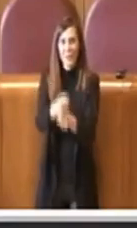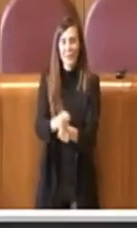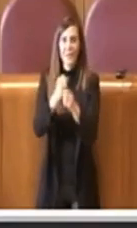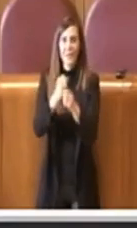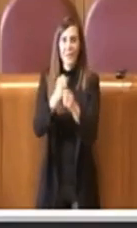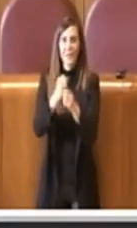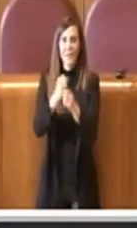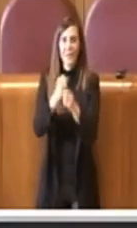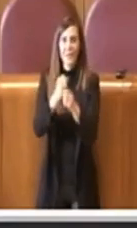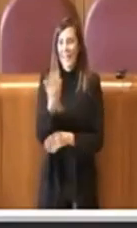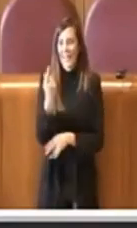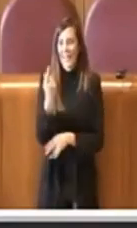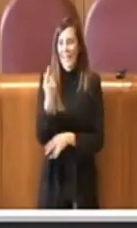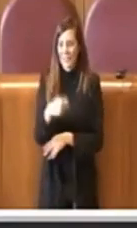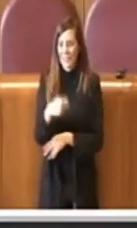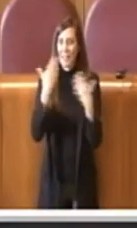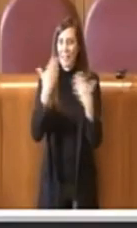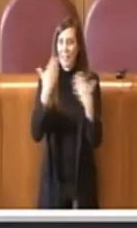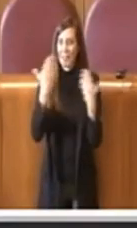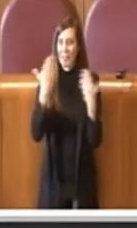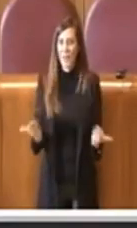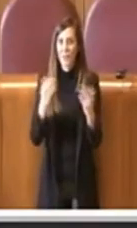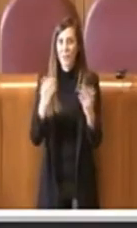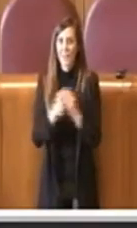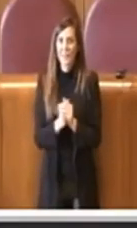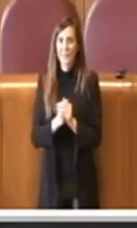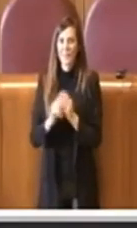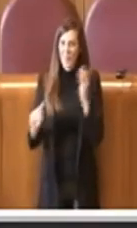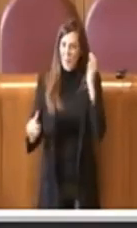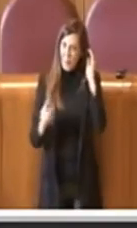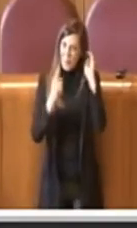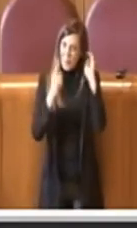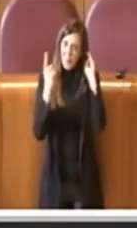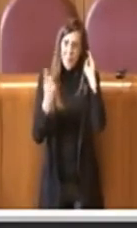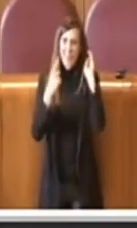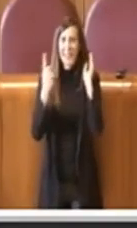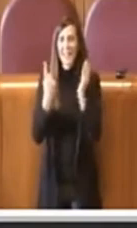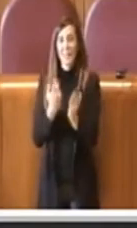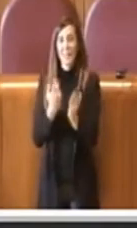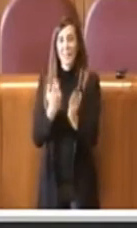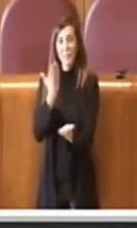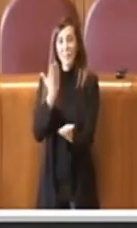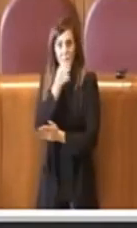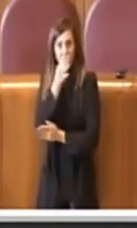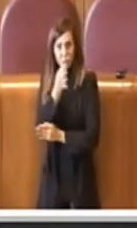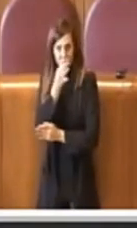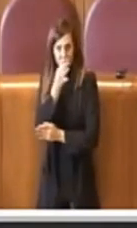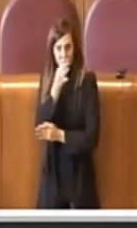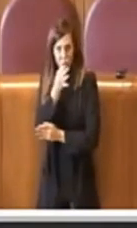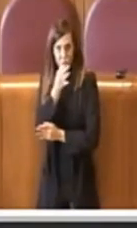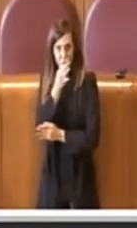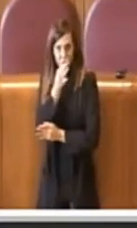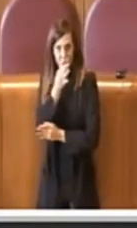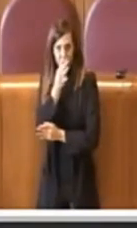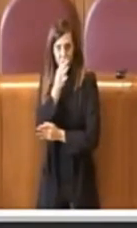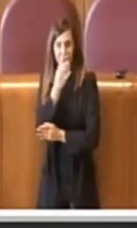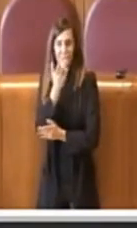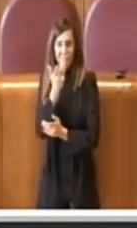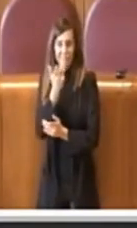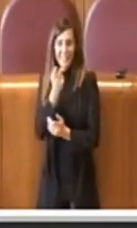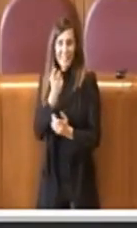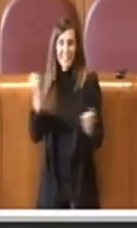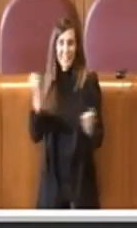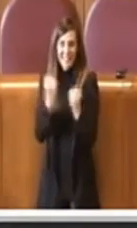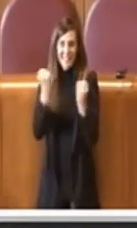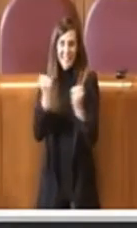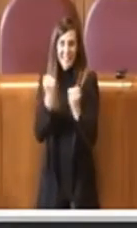Grazie Presidente. Allora, prima di iniziare l'illustrazione della proposta, di iniziativa consigliare come ha